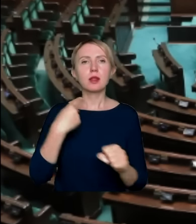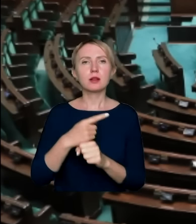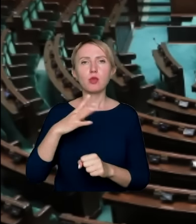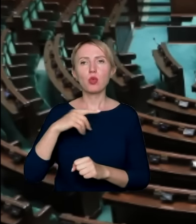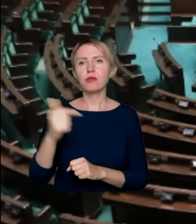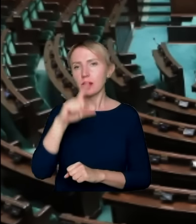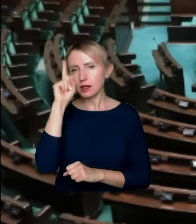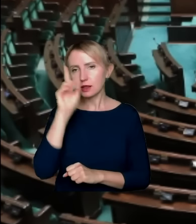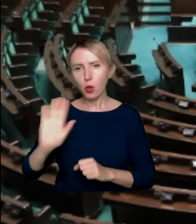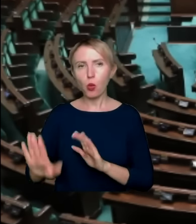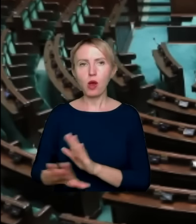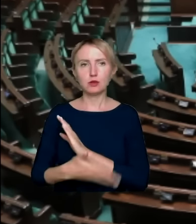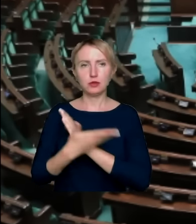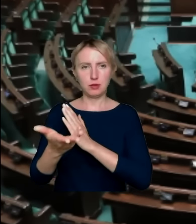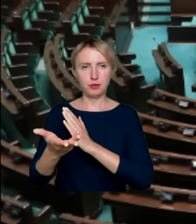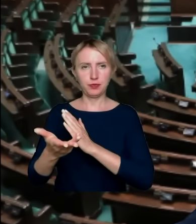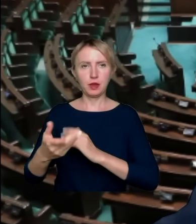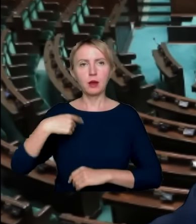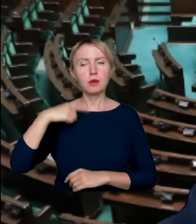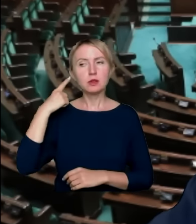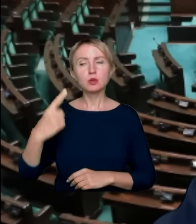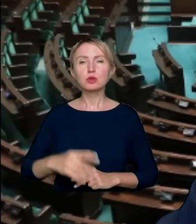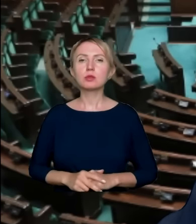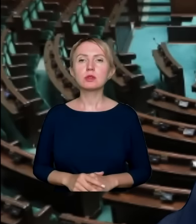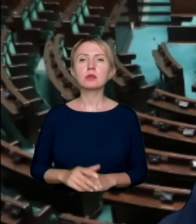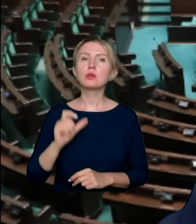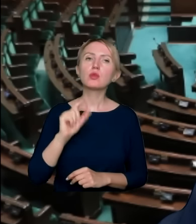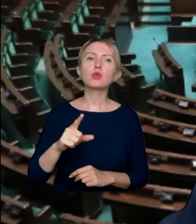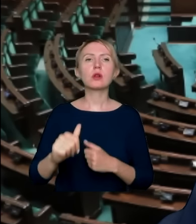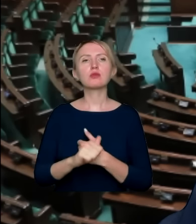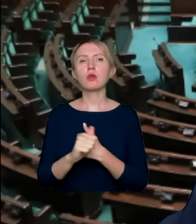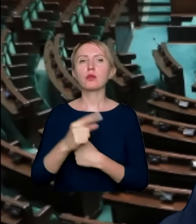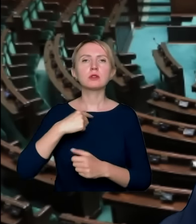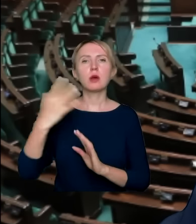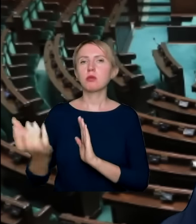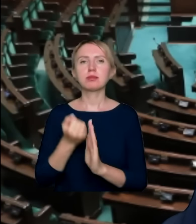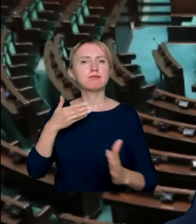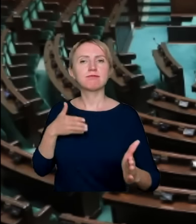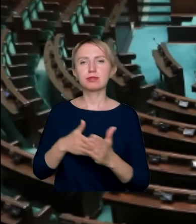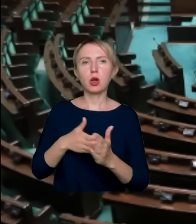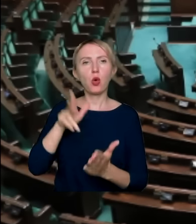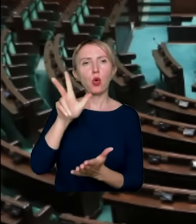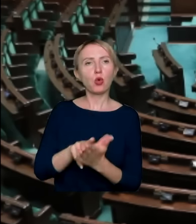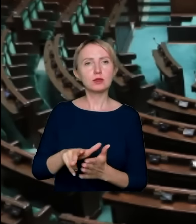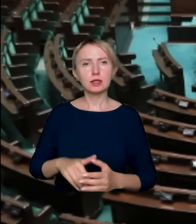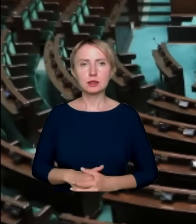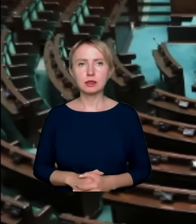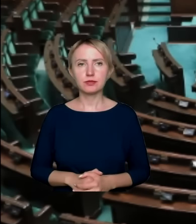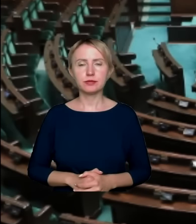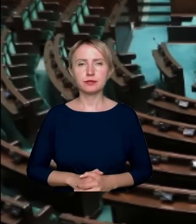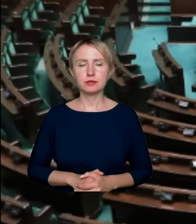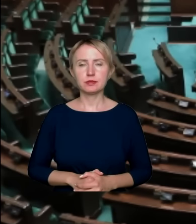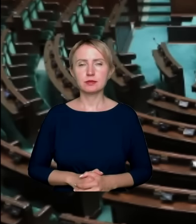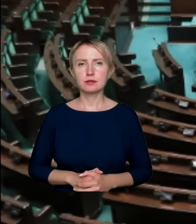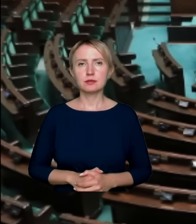społecznym. Tutaj słyszymy, że są jakieś przesłanki, żeby nam jednak zablokować te koncesje. Czy rzeczywiście stoimy